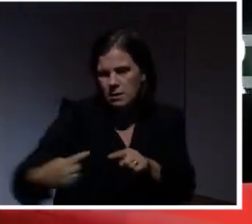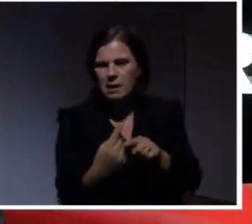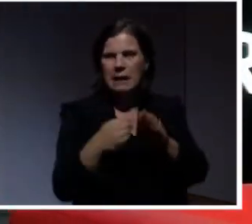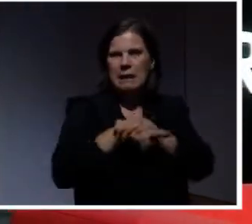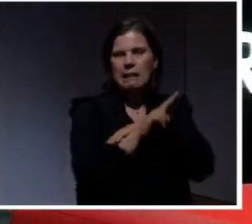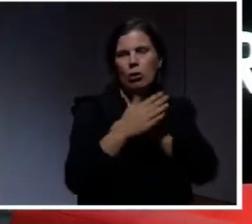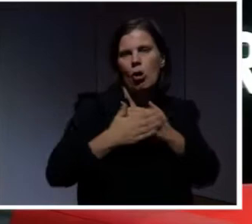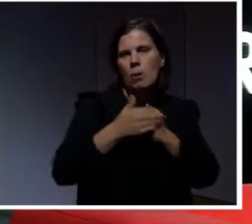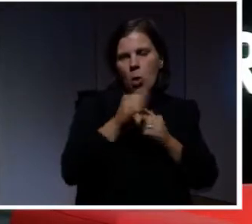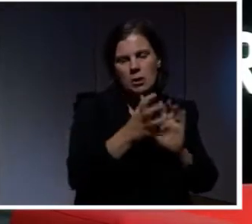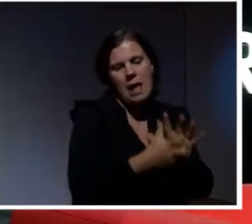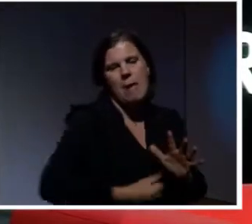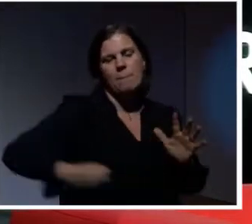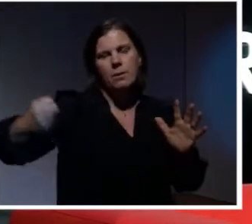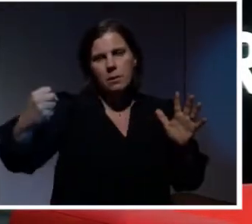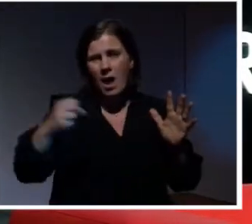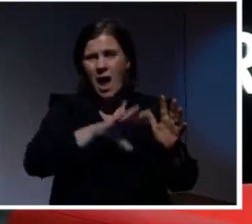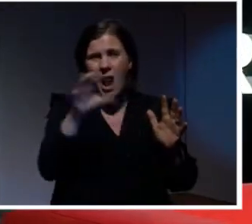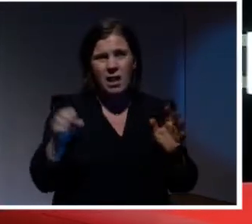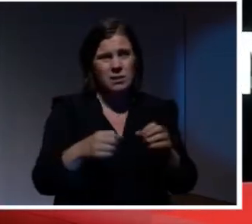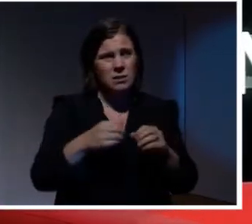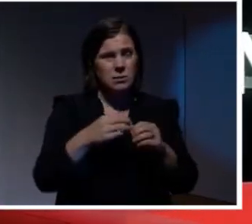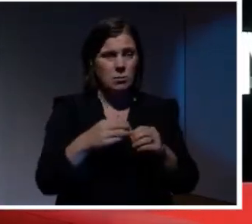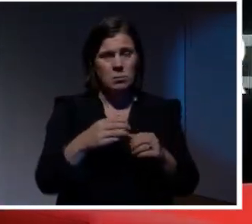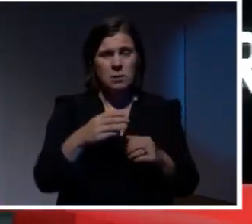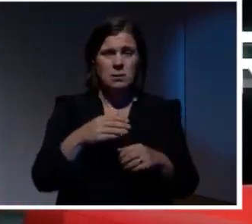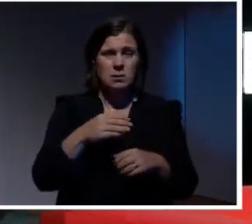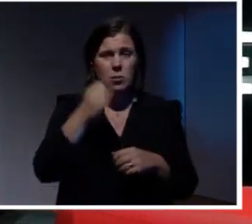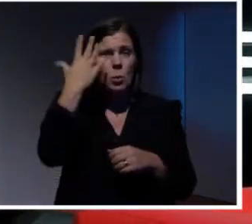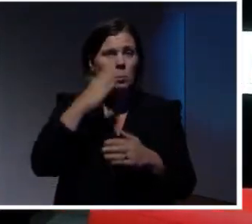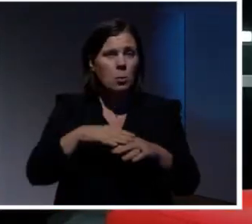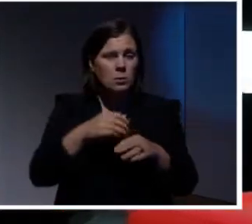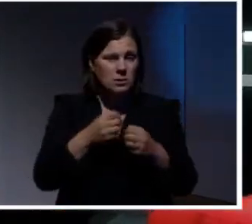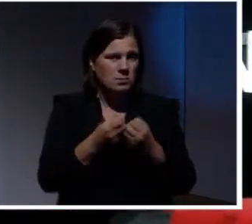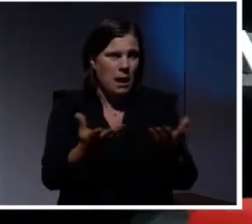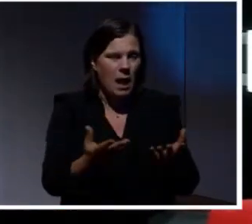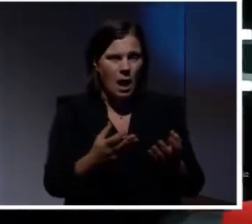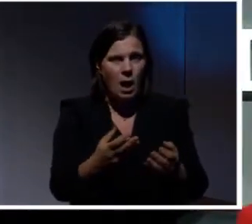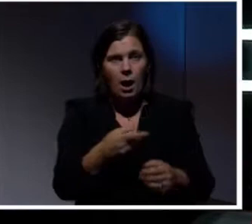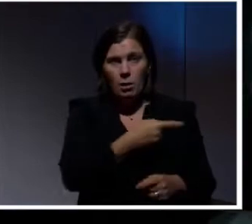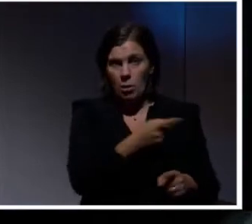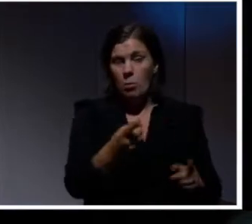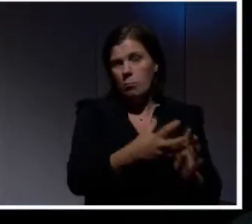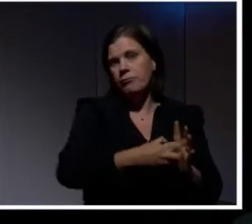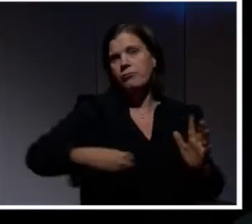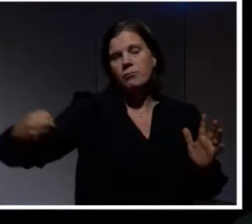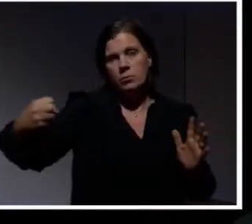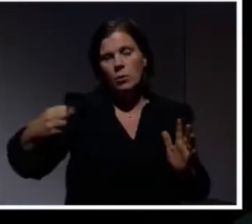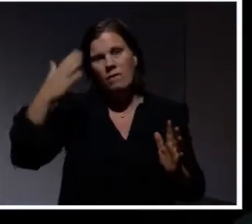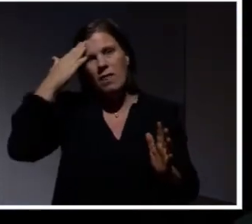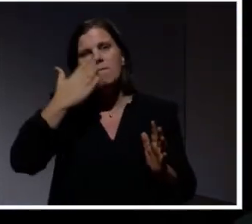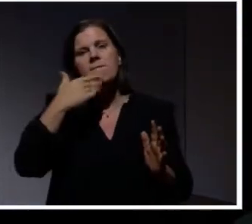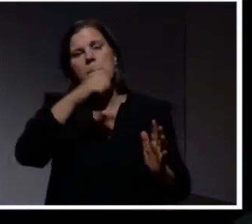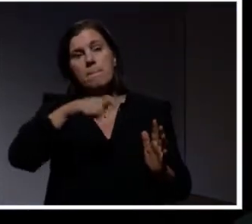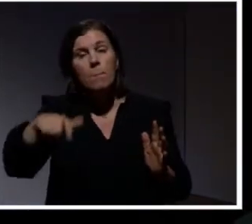databasen. Tog ut information om alla storspelare på det här kasinot. Resten är okänt